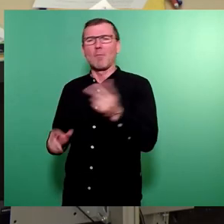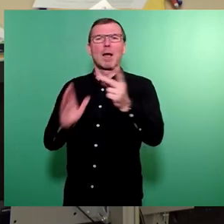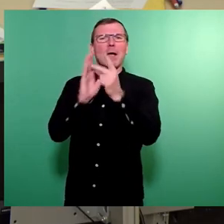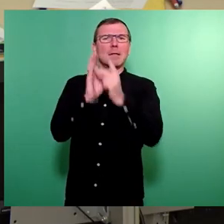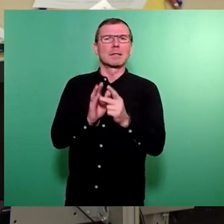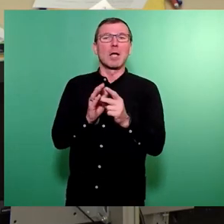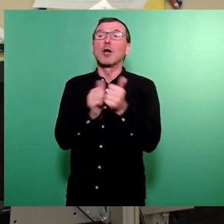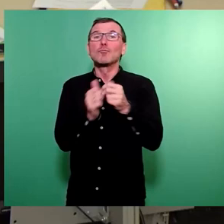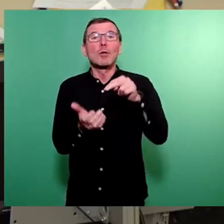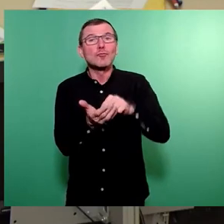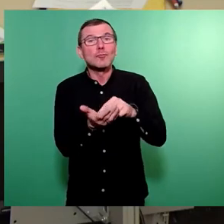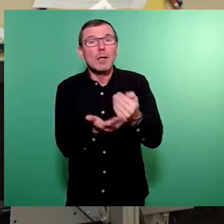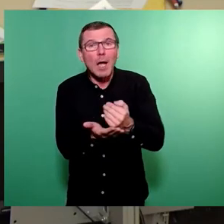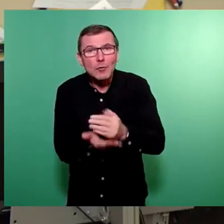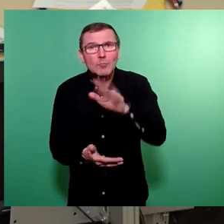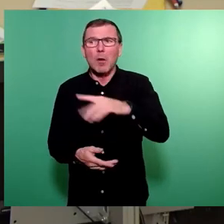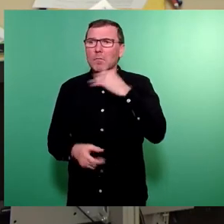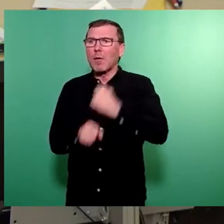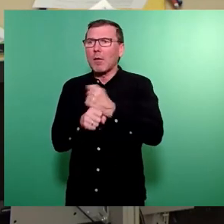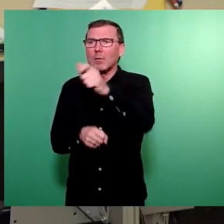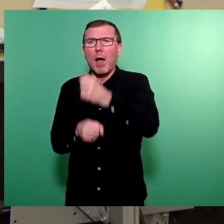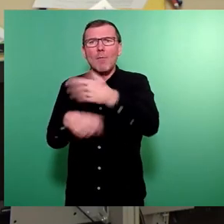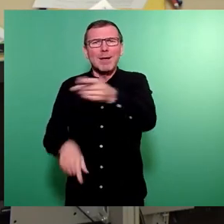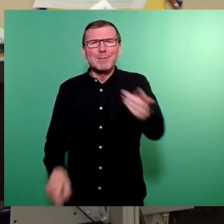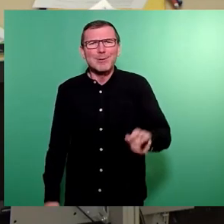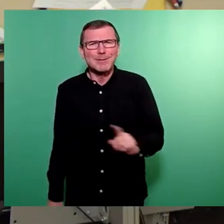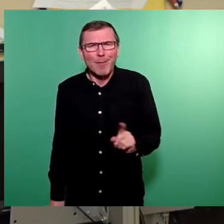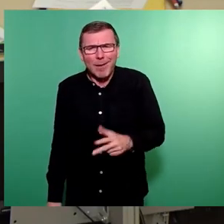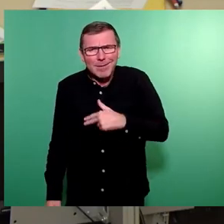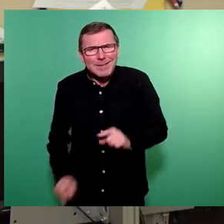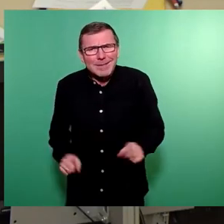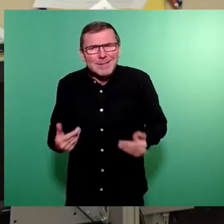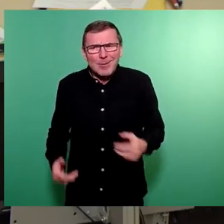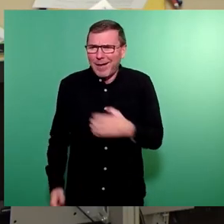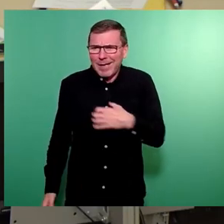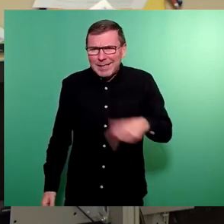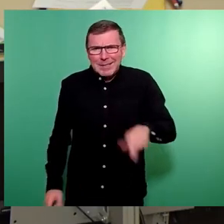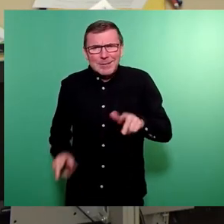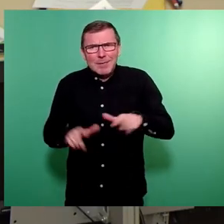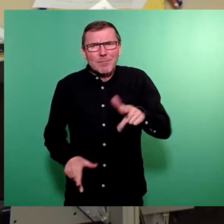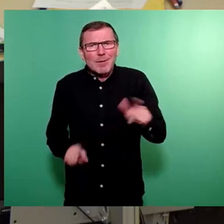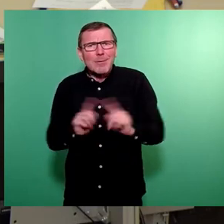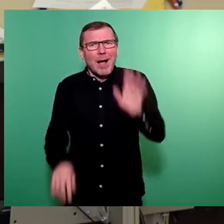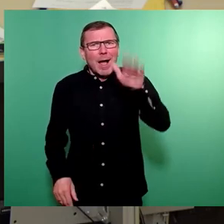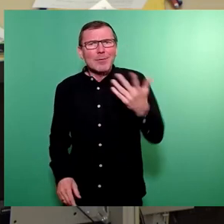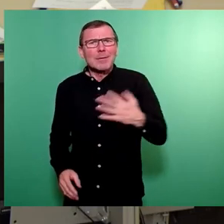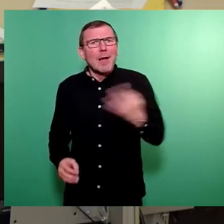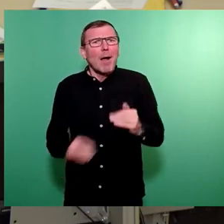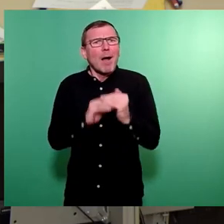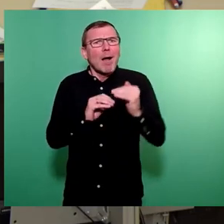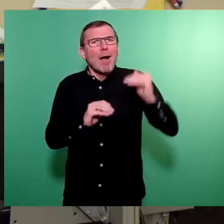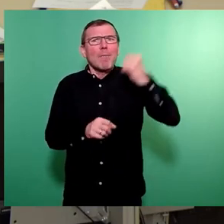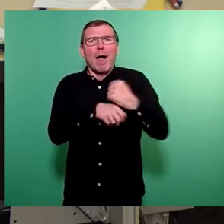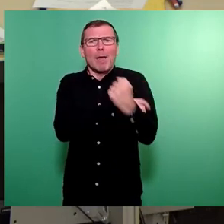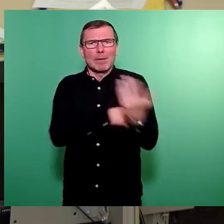Sportstellen ein, da werden die Leute arbeitslos und so weiter. Aber es ist alles nicht so. In Bresden, in der Stadtverwaltung, komischerweise brauchen wir immer mehr Stellen, um die